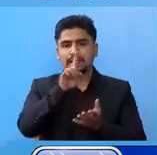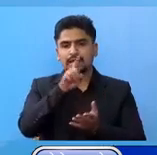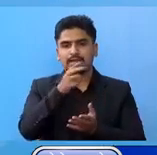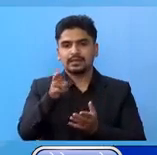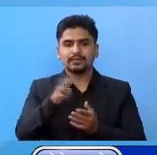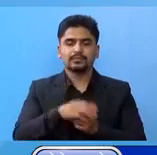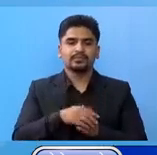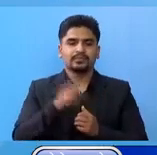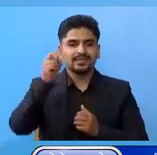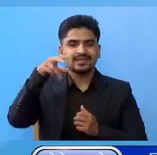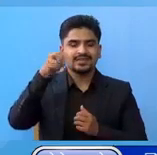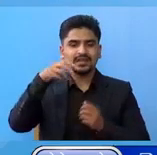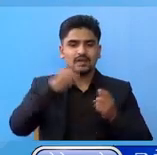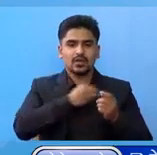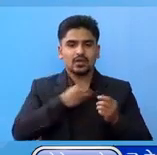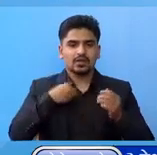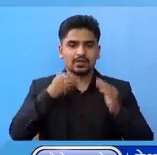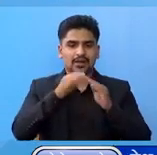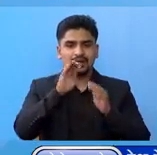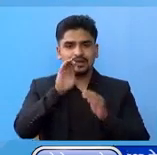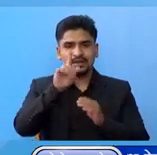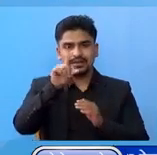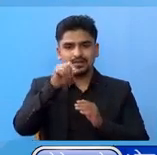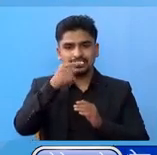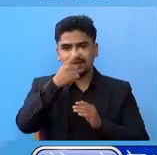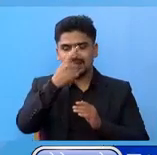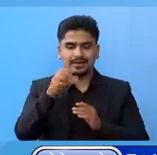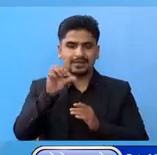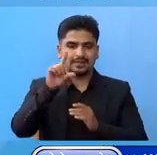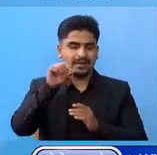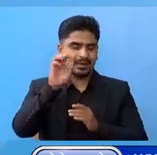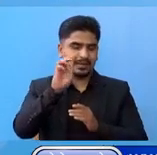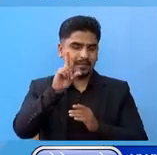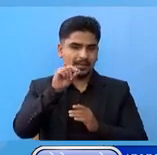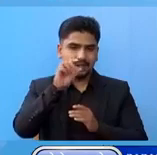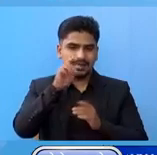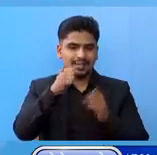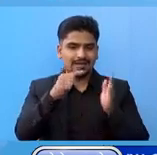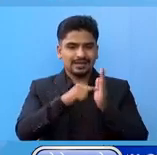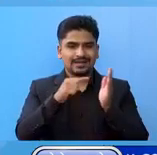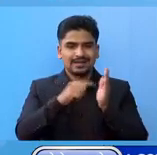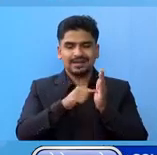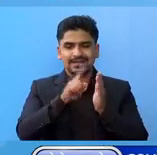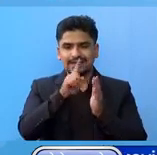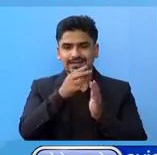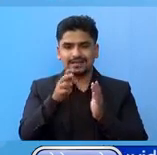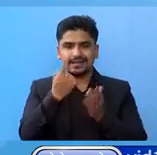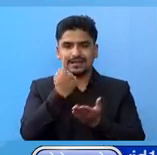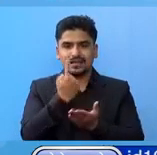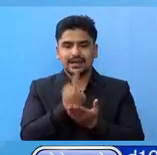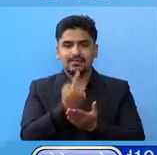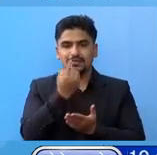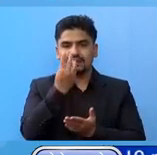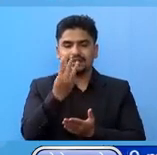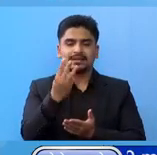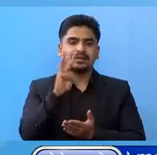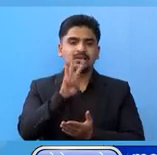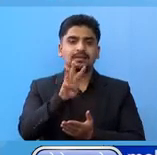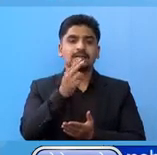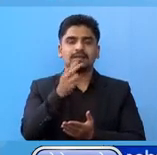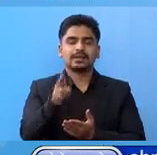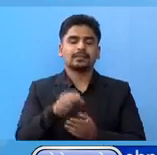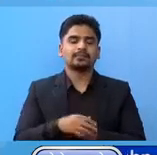इस्टार अस्पताल प्रयोक्साला सानिपा मां कास्की का एक जना, काफण्नों का तीन जना